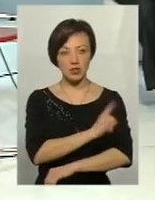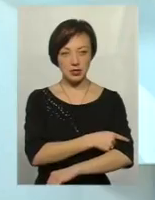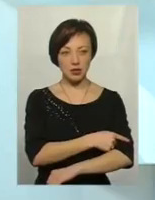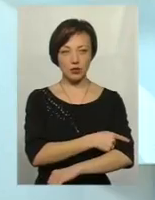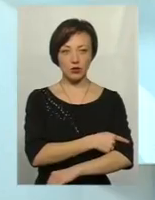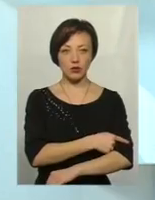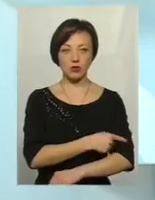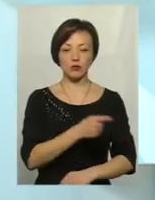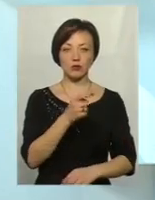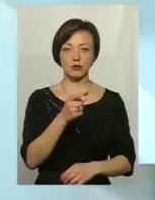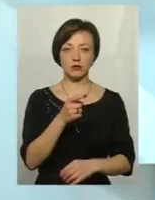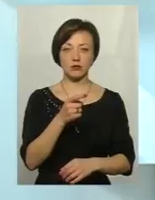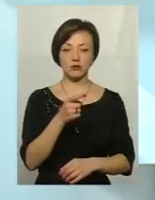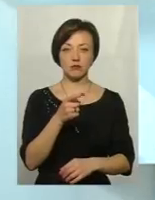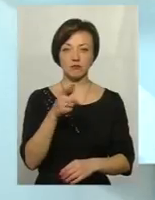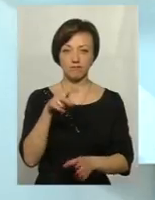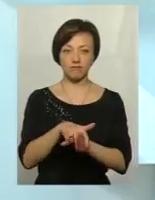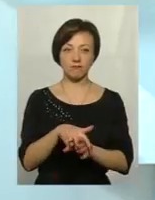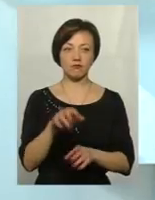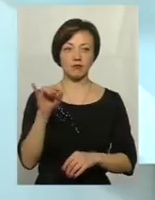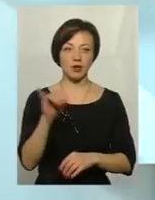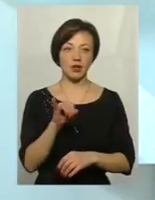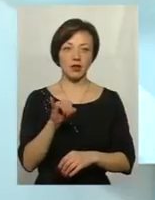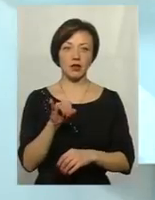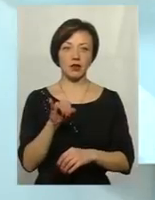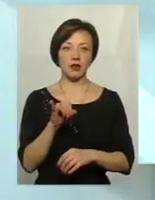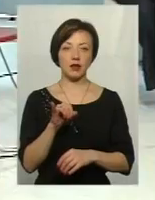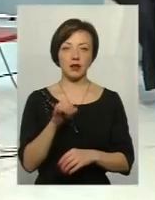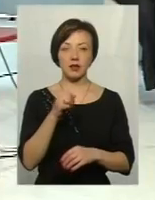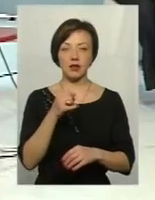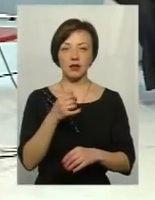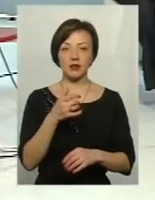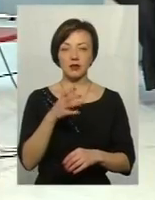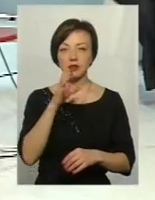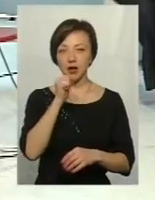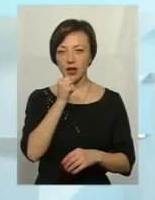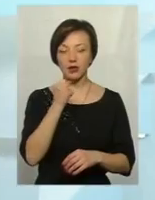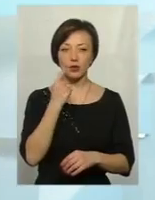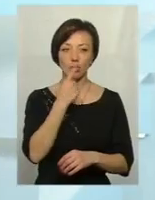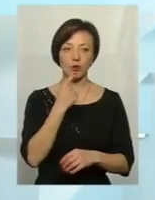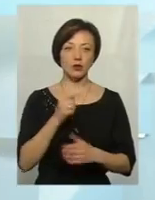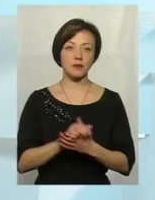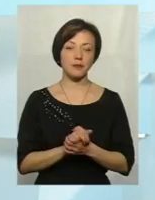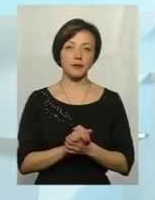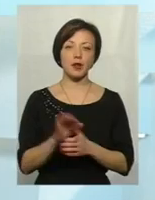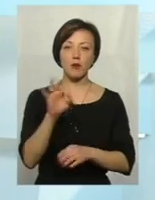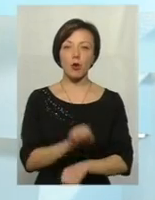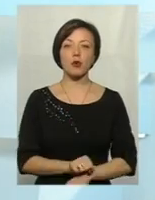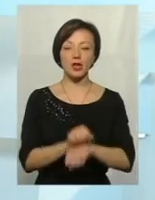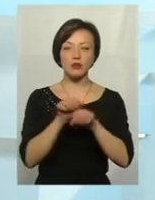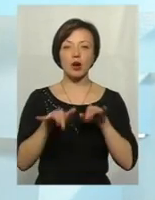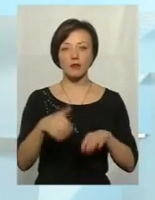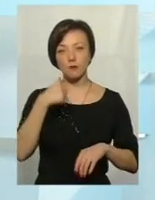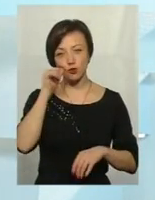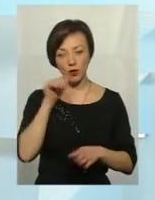прижати і, ну, грубо кажучи, закрити рота. Власне, про протестну акцію, яка відбулася вчора